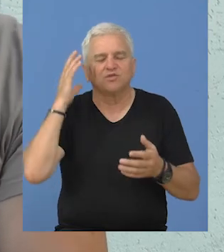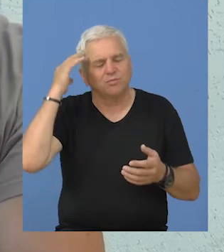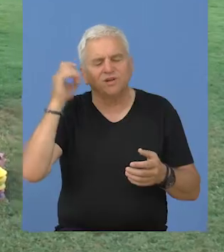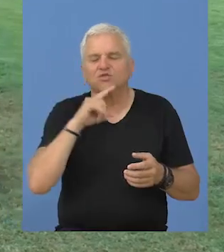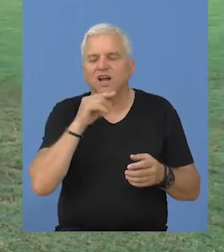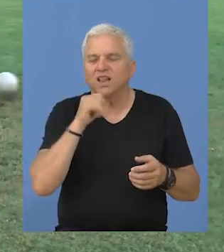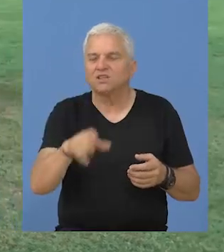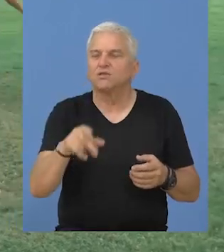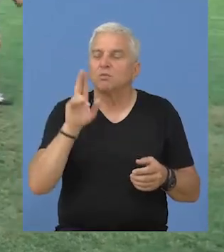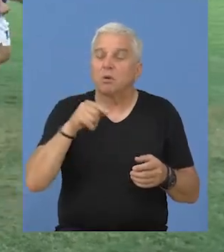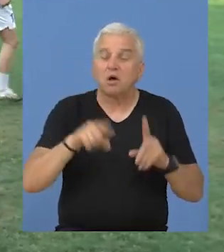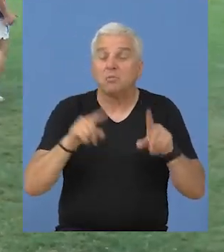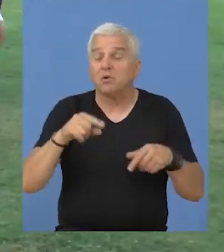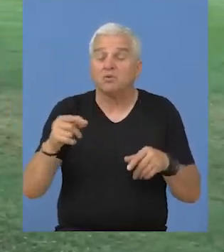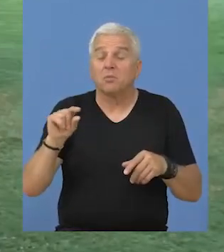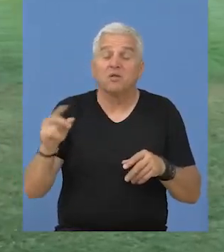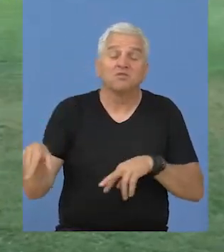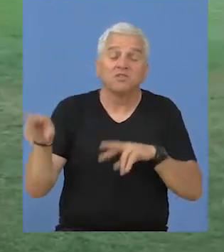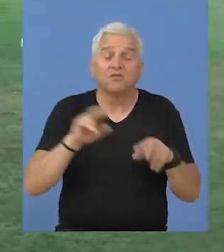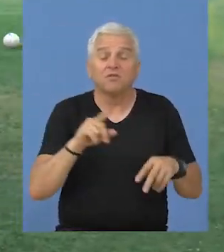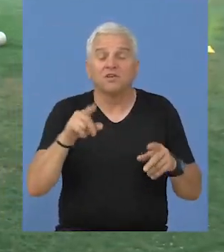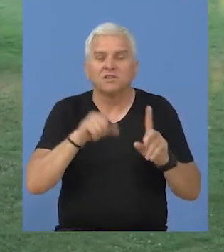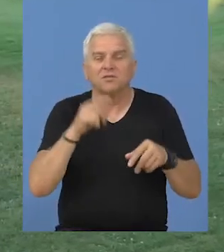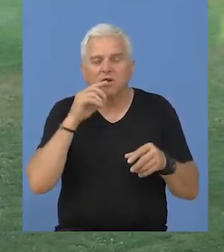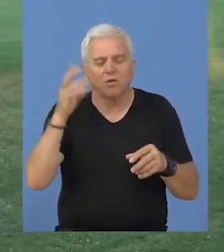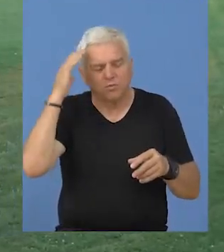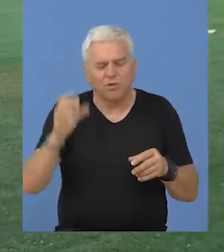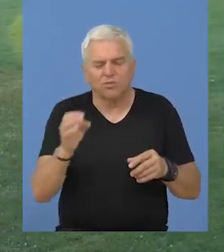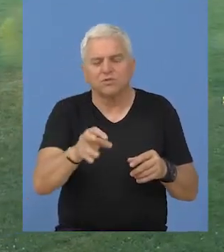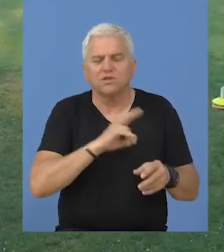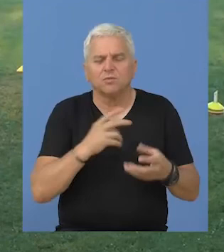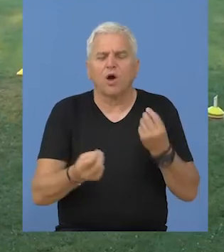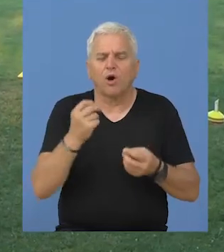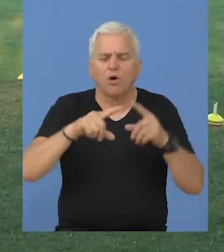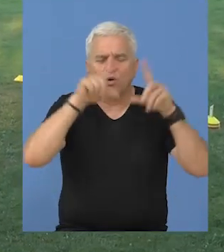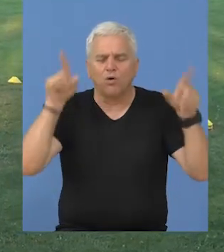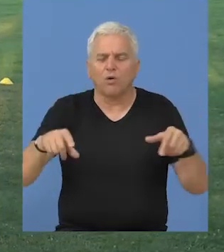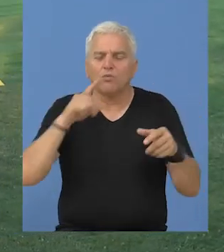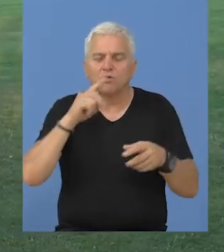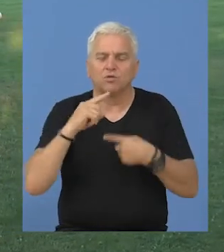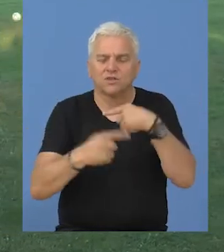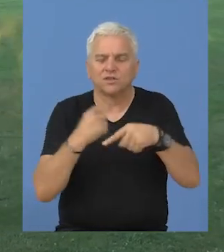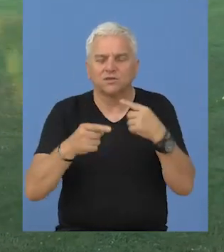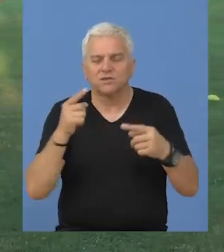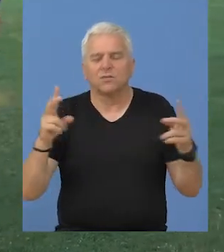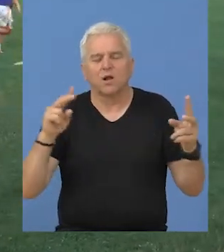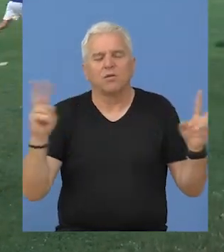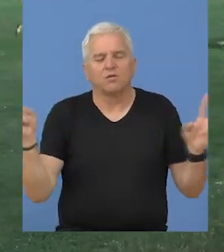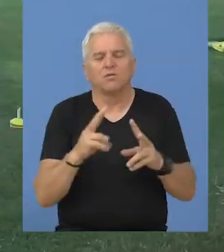Bačkom gradište. Bežimo do štaka sada, tako da ćemo gledati ovde. Možda ćemo ono skratiti malo, pošto ćemo busenovati teren, ali imamo golove